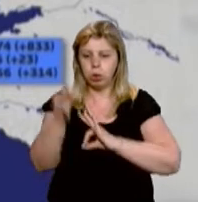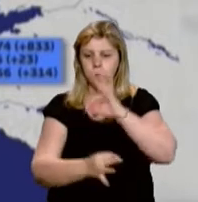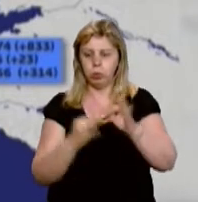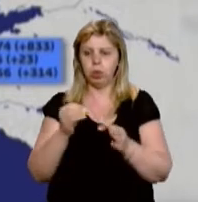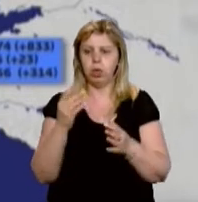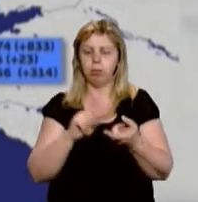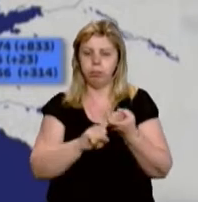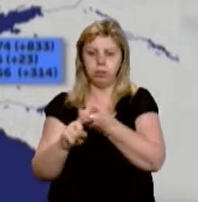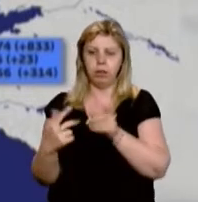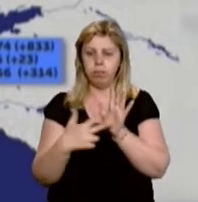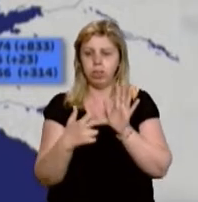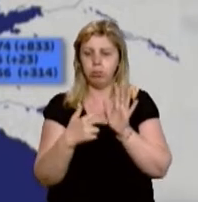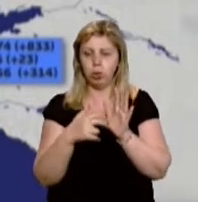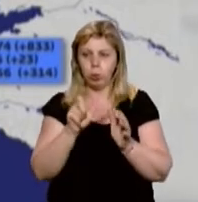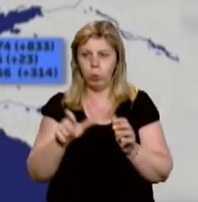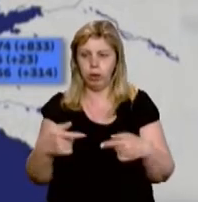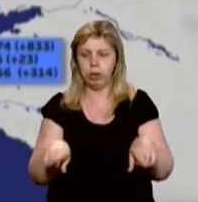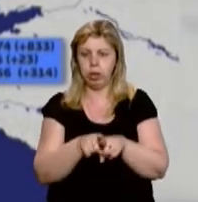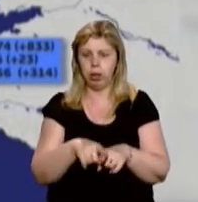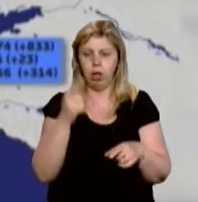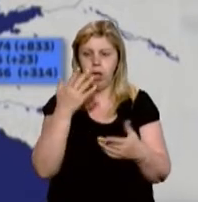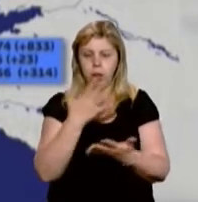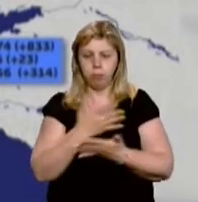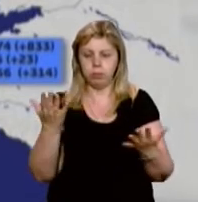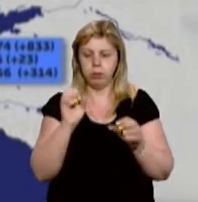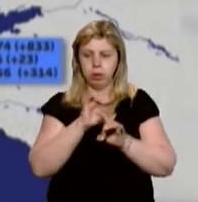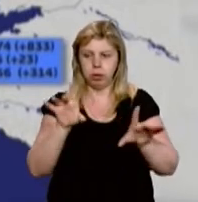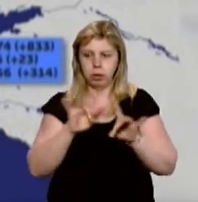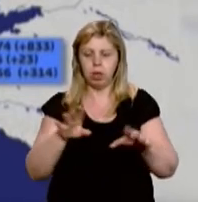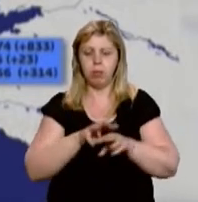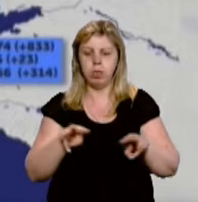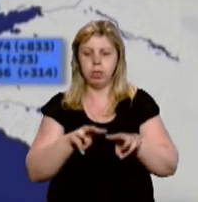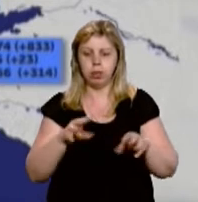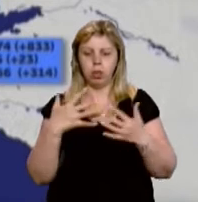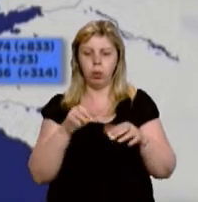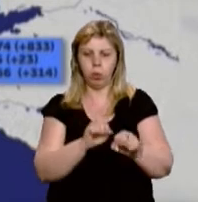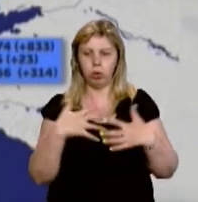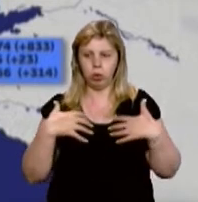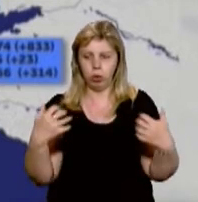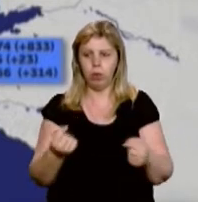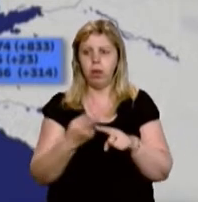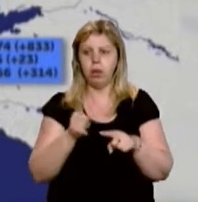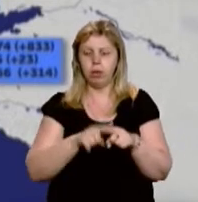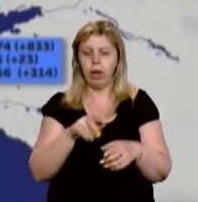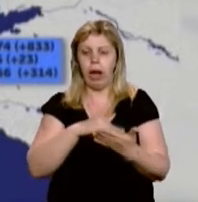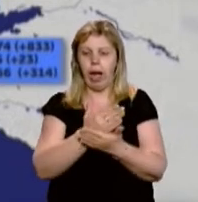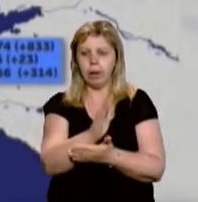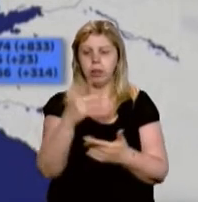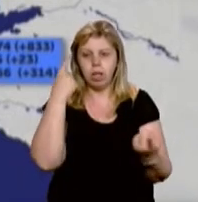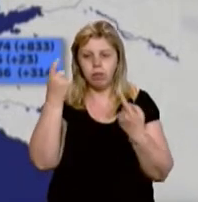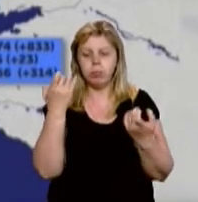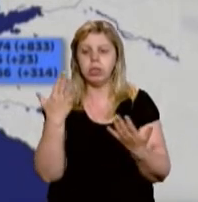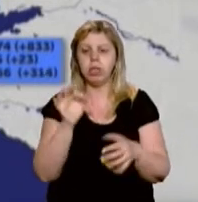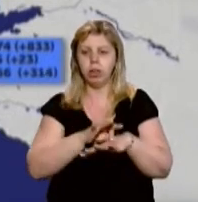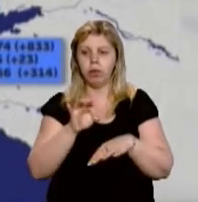інфікувалися понад 800 людей. Такі дані оприлюдив міністр охорони здоров'я Максим Степанов. На цій карті інформація, скільки